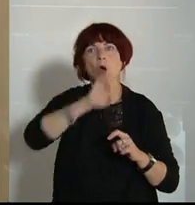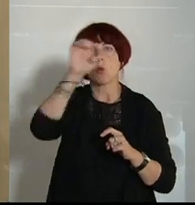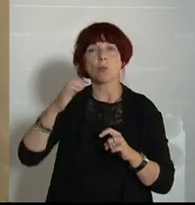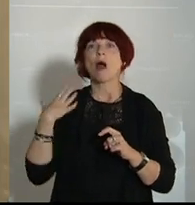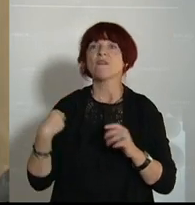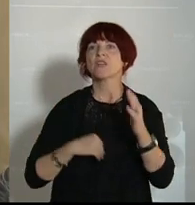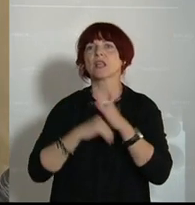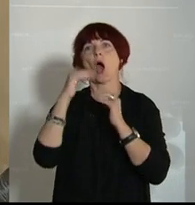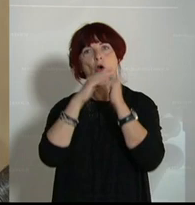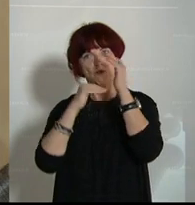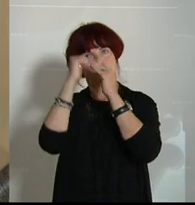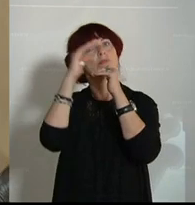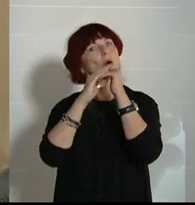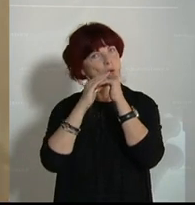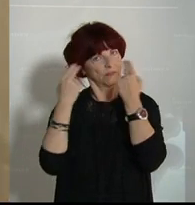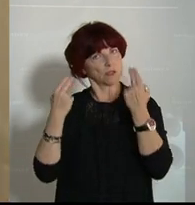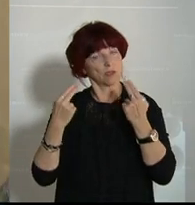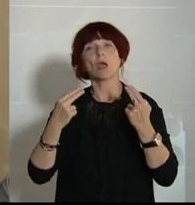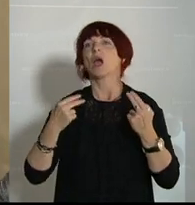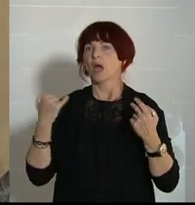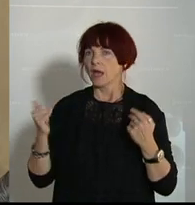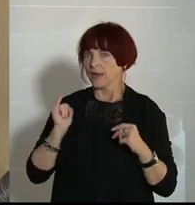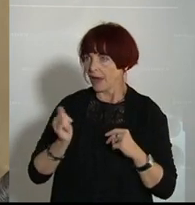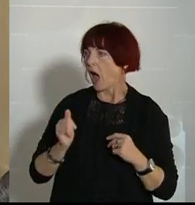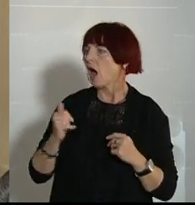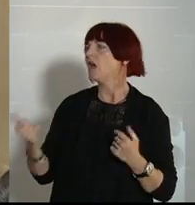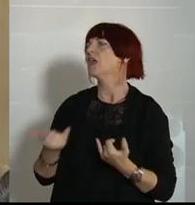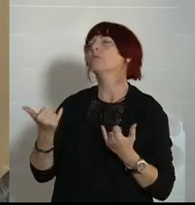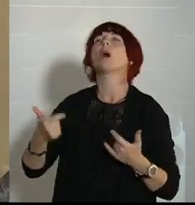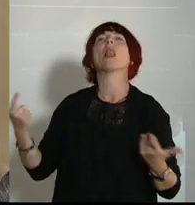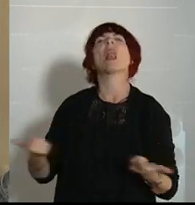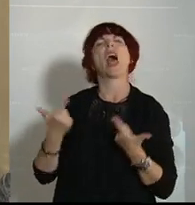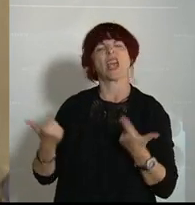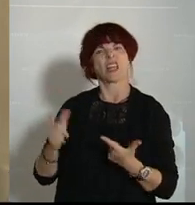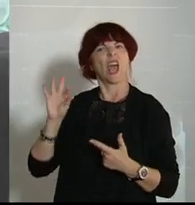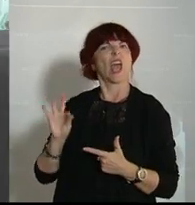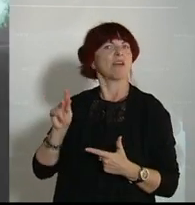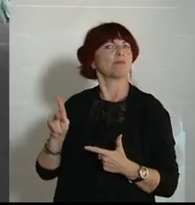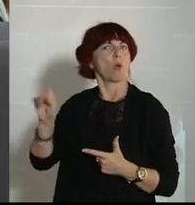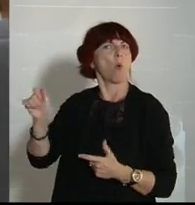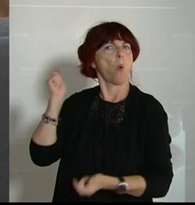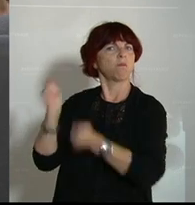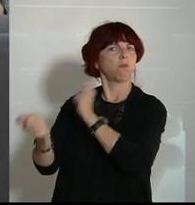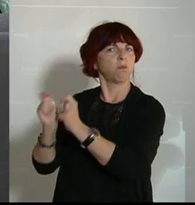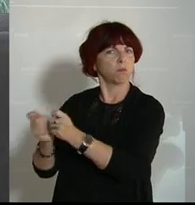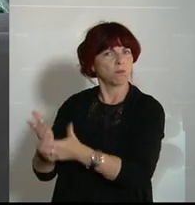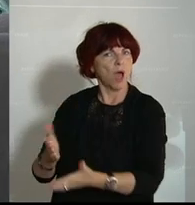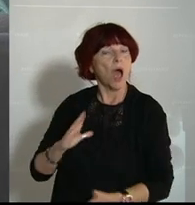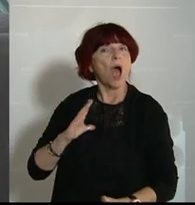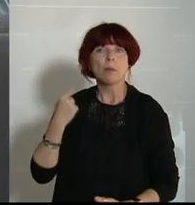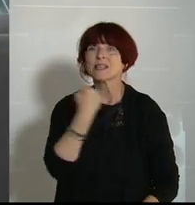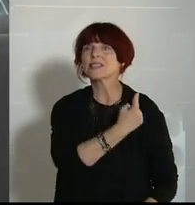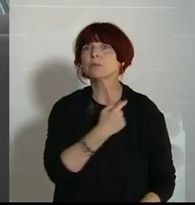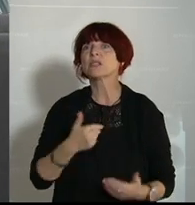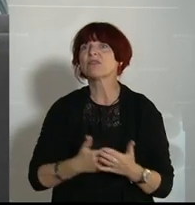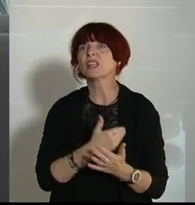ja, es ist immer leicht, und ich tue mir da als NEOS auch leicht, auf die FPÖ und ihre Position in europapolitischen Fragen zu bashen. Aber Sie sind Vertreterin